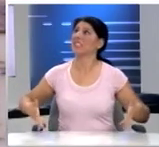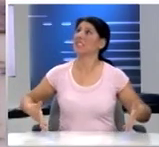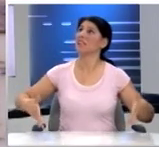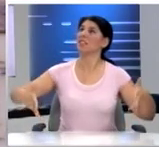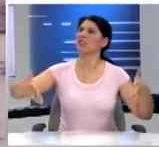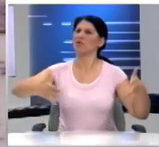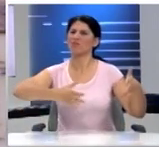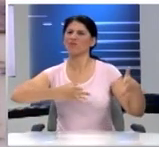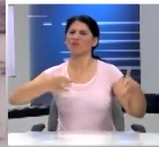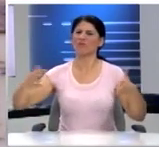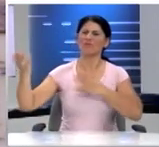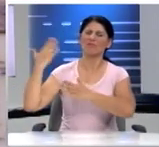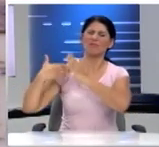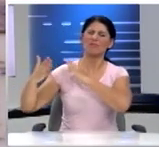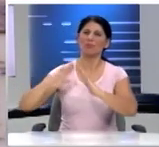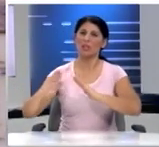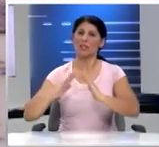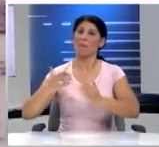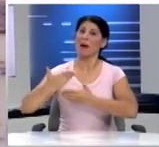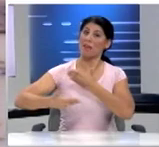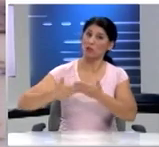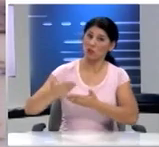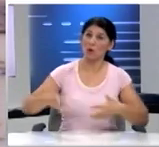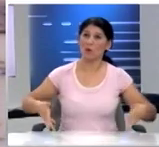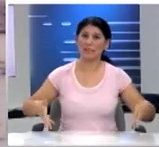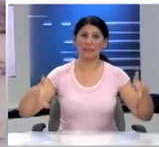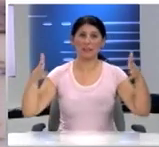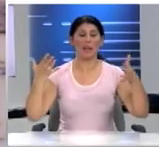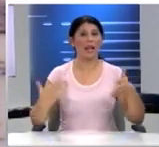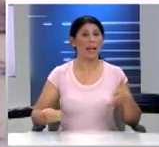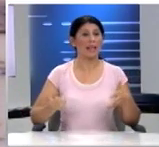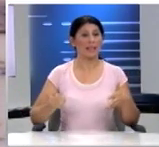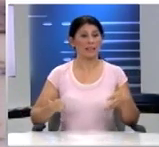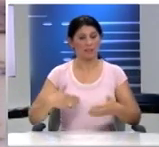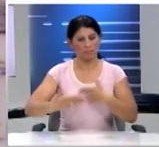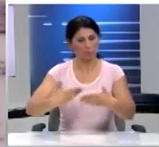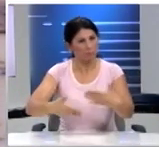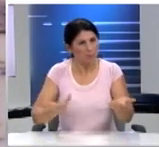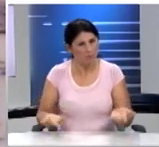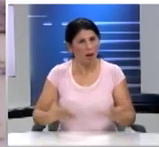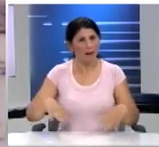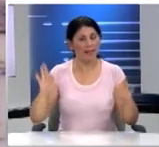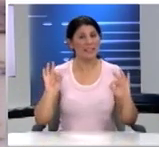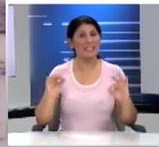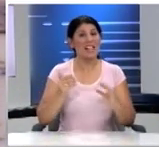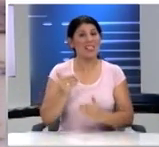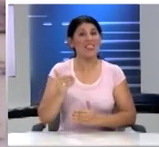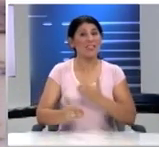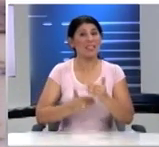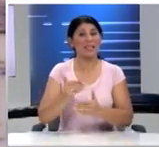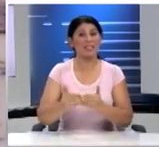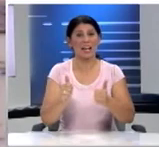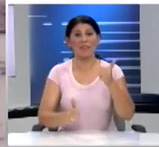διατηρηταίο, προστατευμένο, παραδοσιακό έχει δρομολογήσει μια διαδικασία